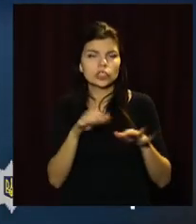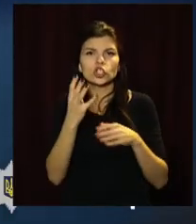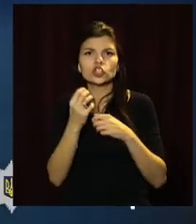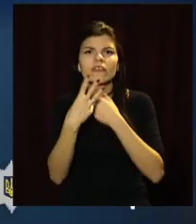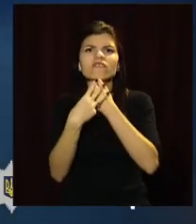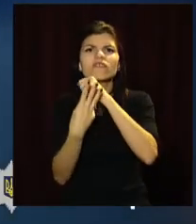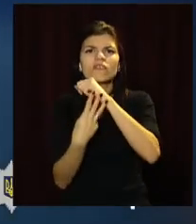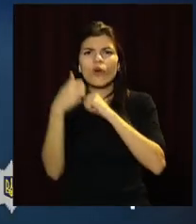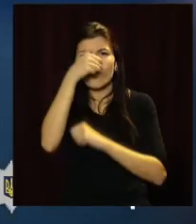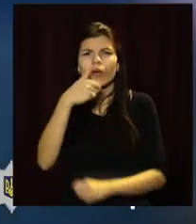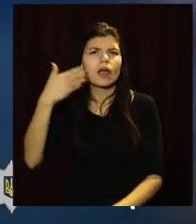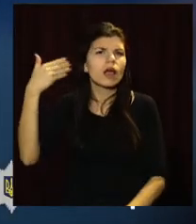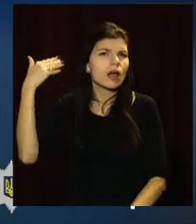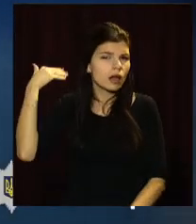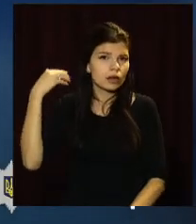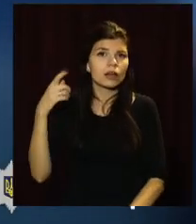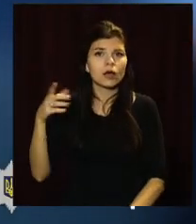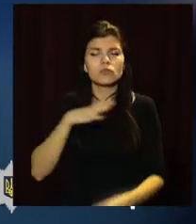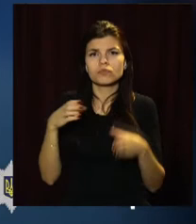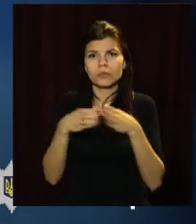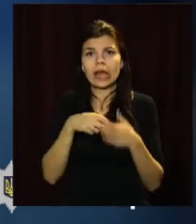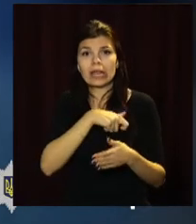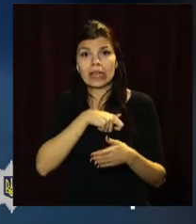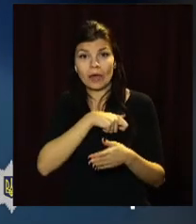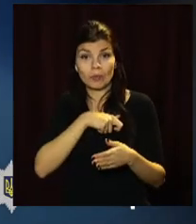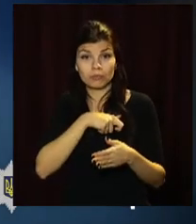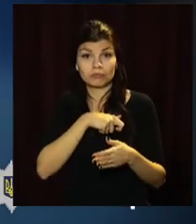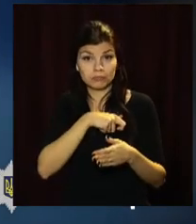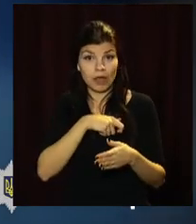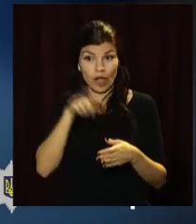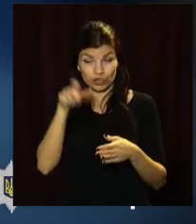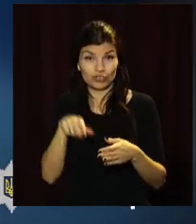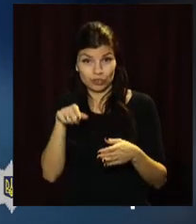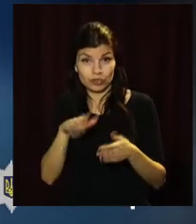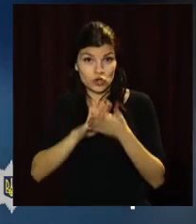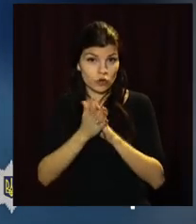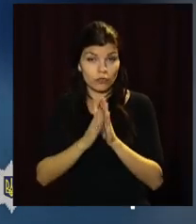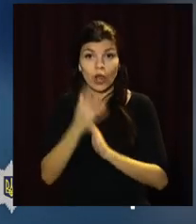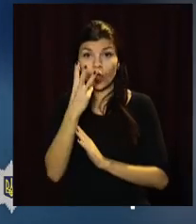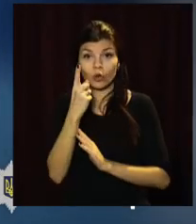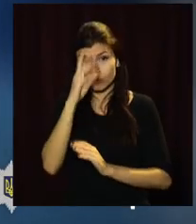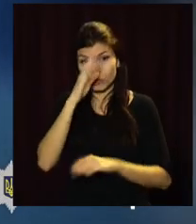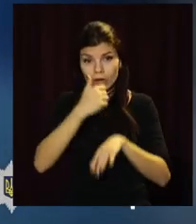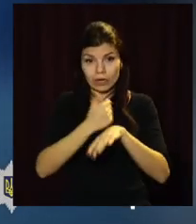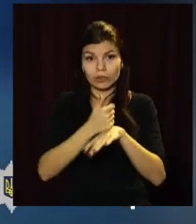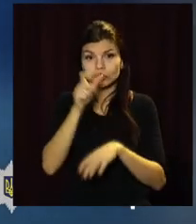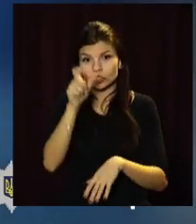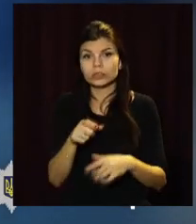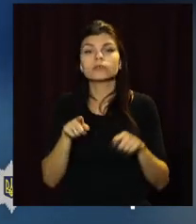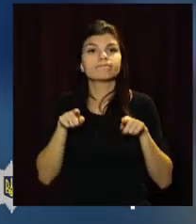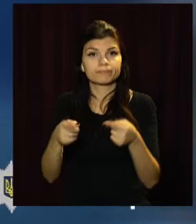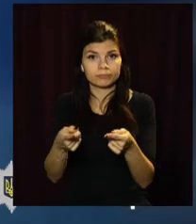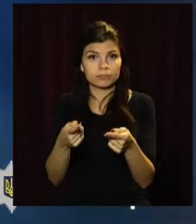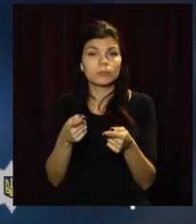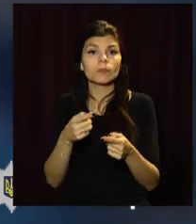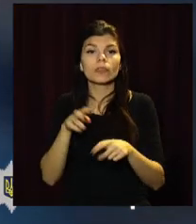На той час очільник банди був депутатом однієї з райрад в області. 31-річного лідера угруповання затримали. Під час обшуків у